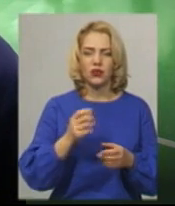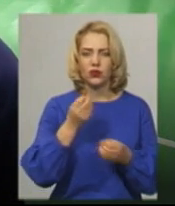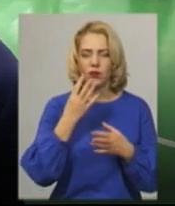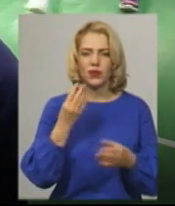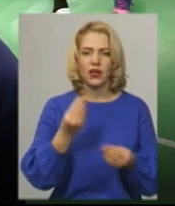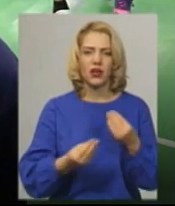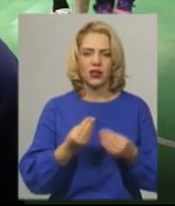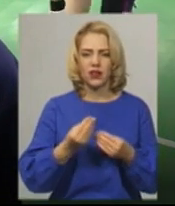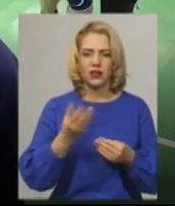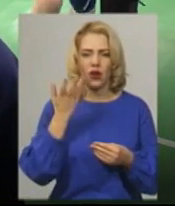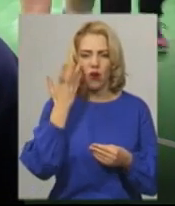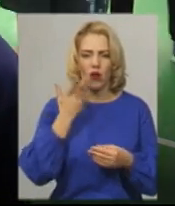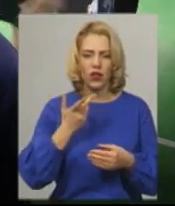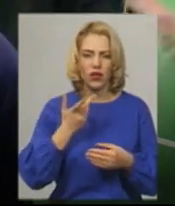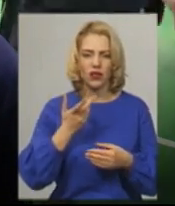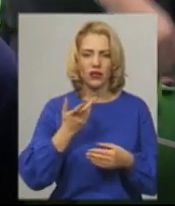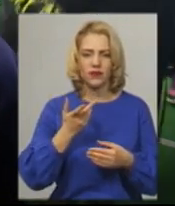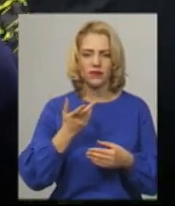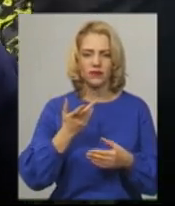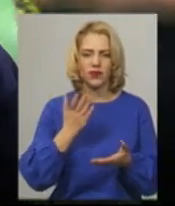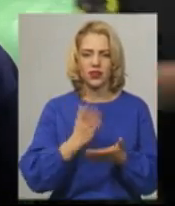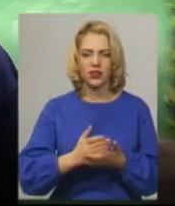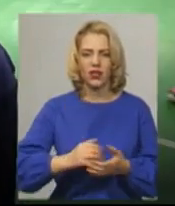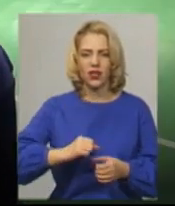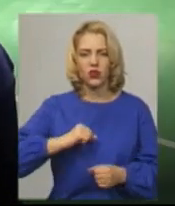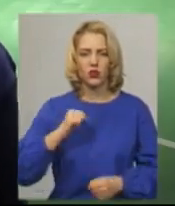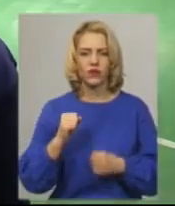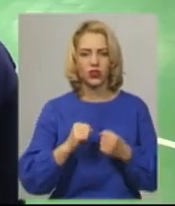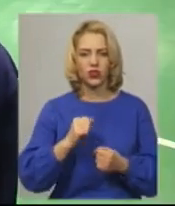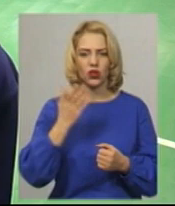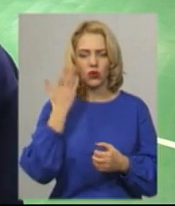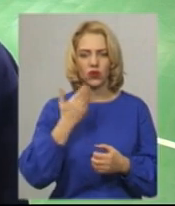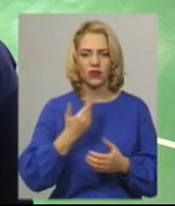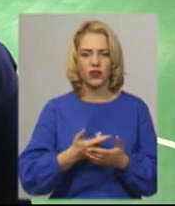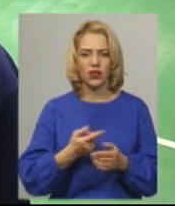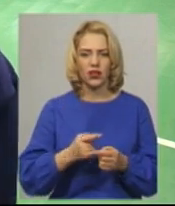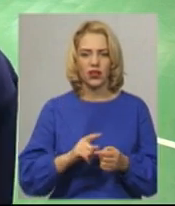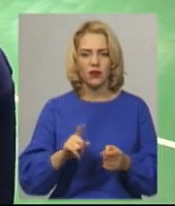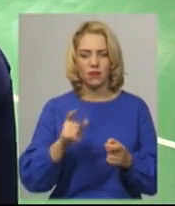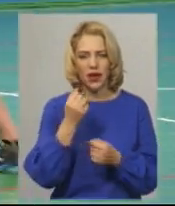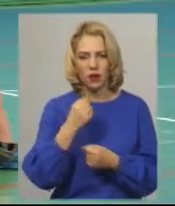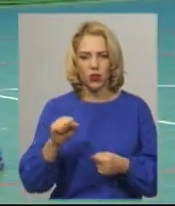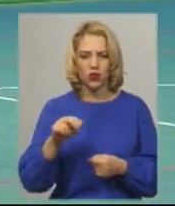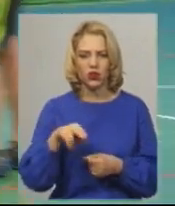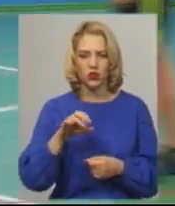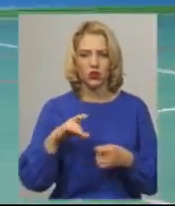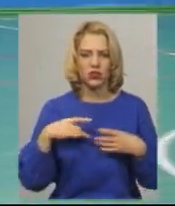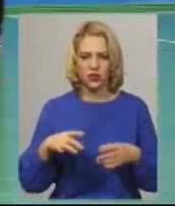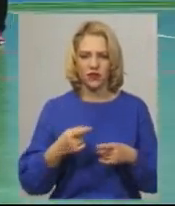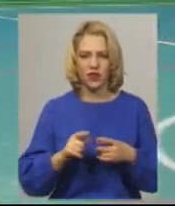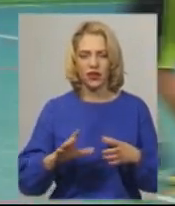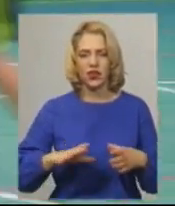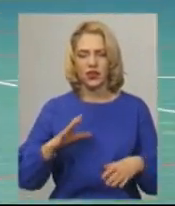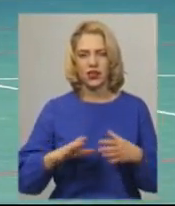якийсь новорічний праздник, коли в тебе адреналін, і ти хочеш перемогти до свята. Тренер команди